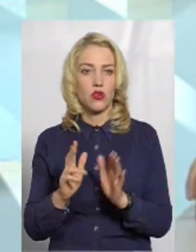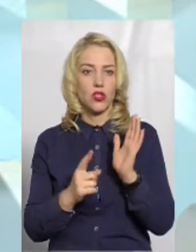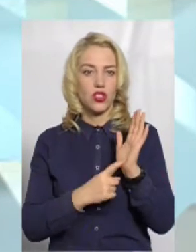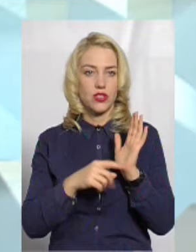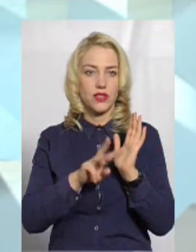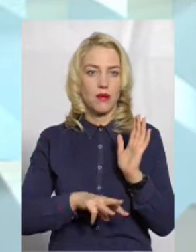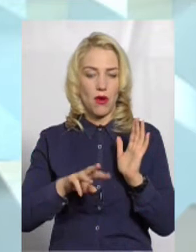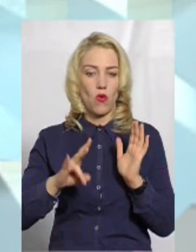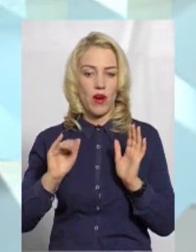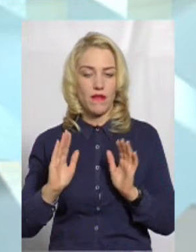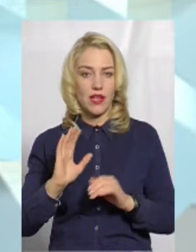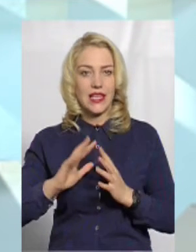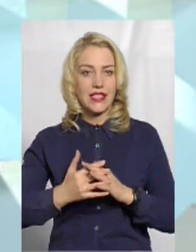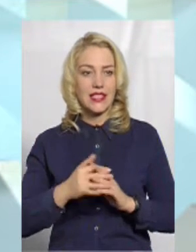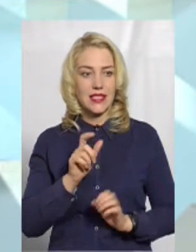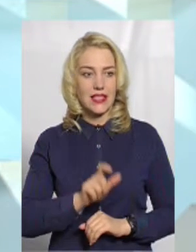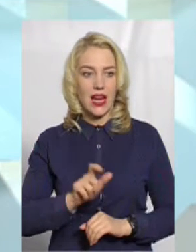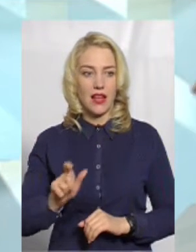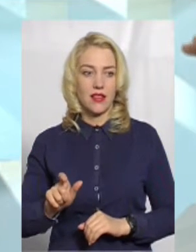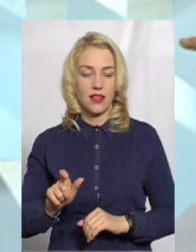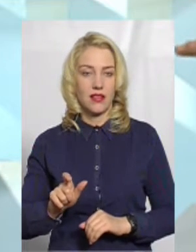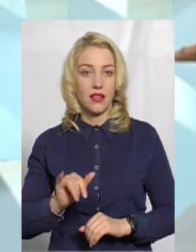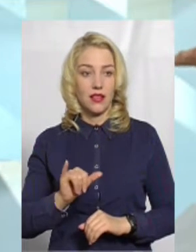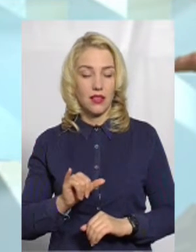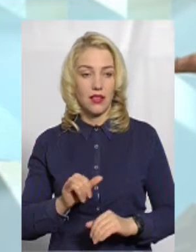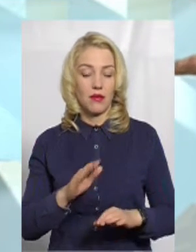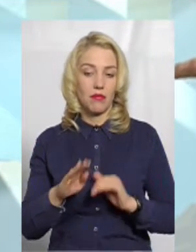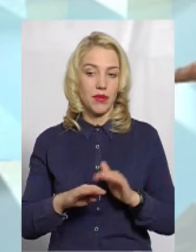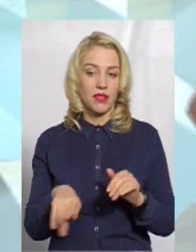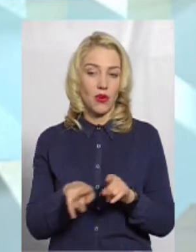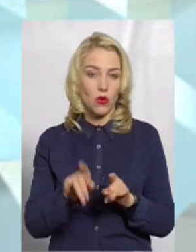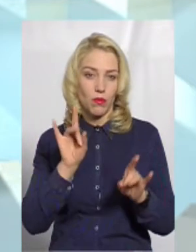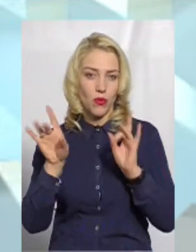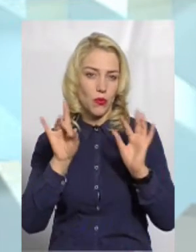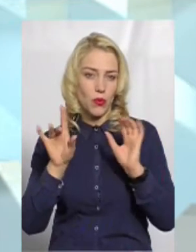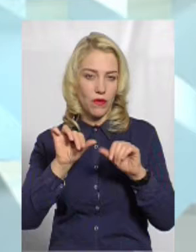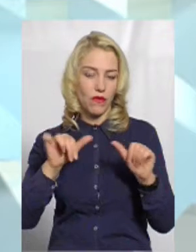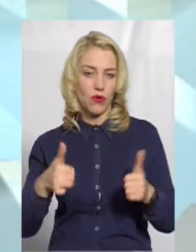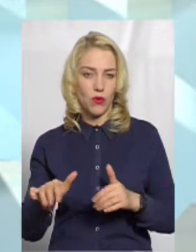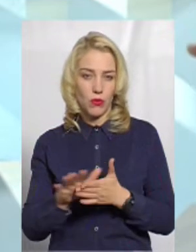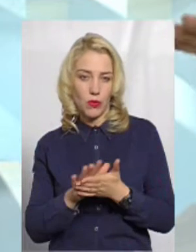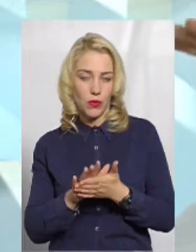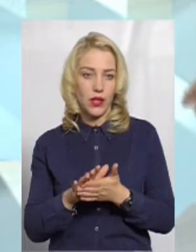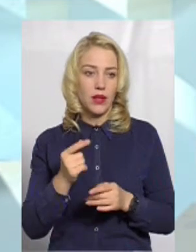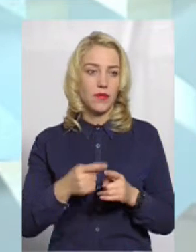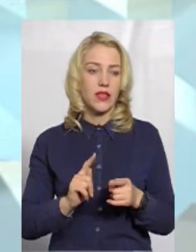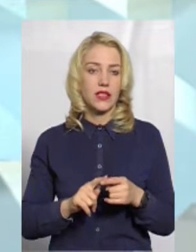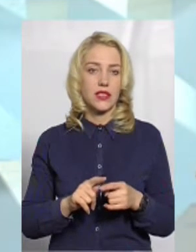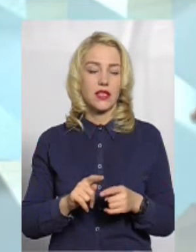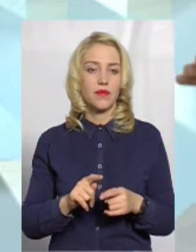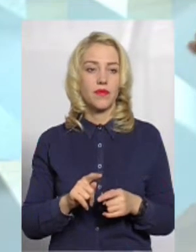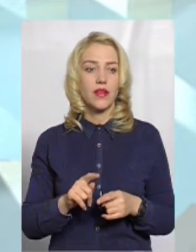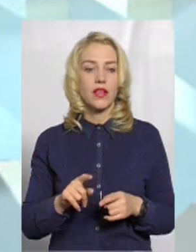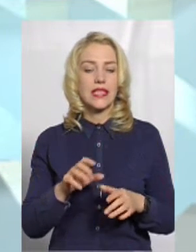селян. 6 мільйонам селян і під такою популістською формулою, що земля більшовецькою,